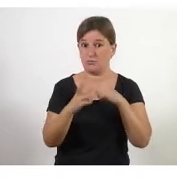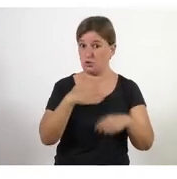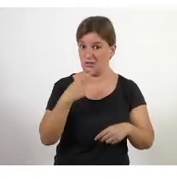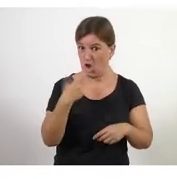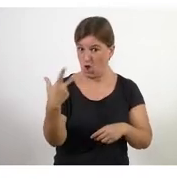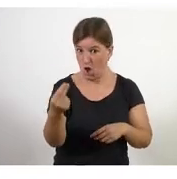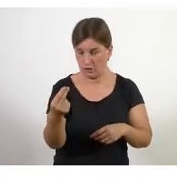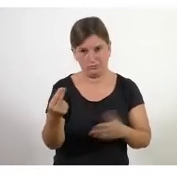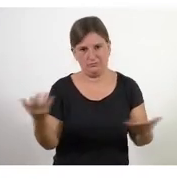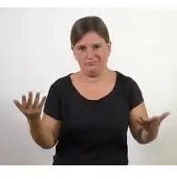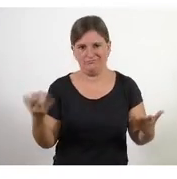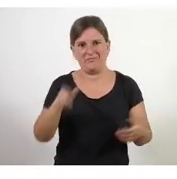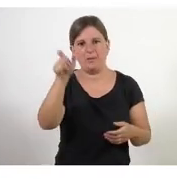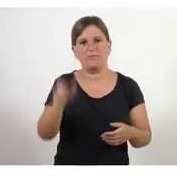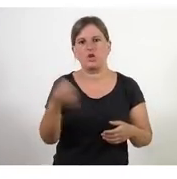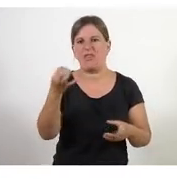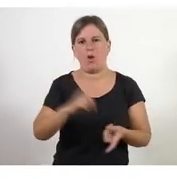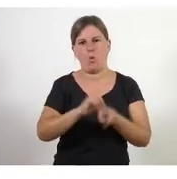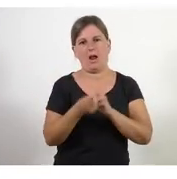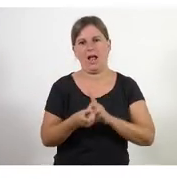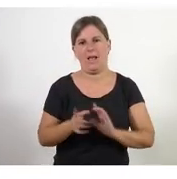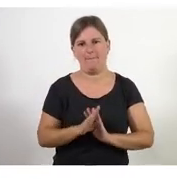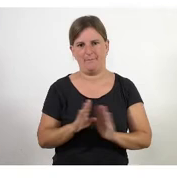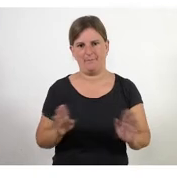aquesta persona ha començar a fer canvis ja